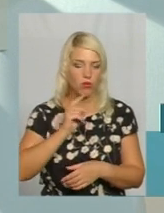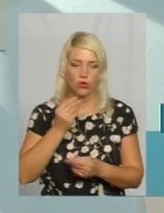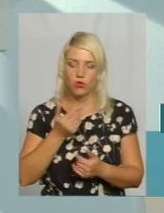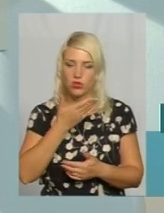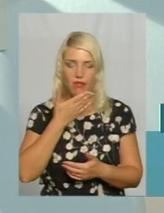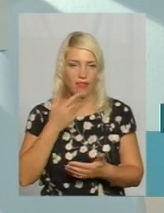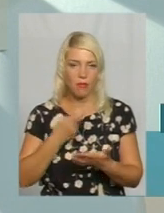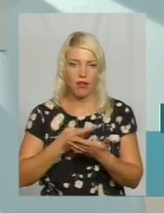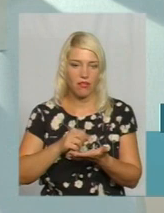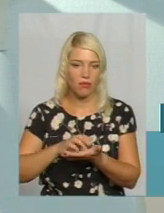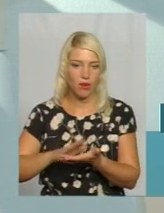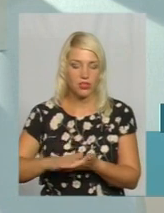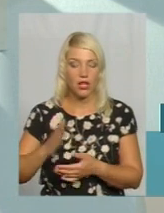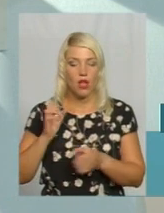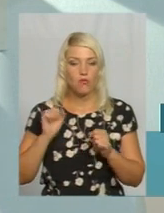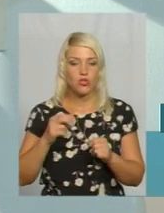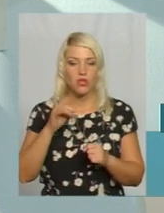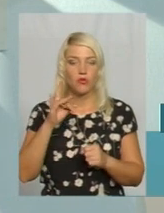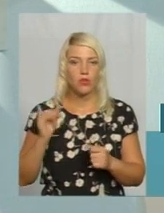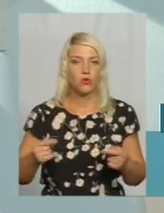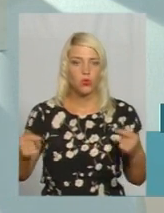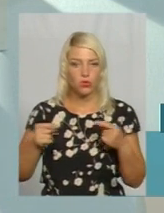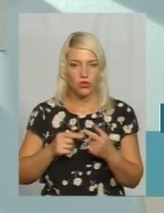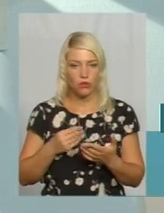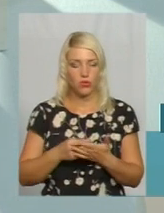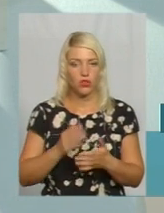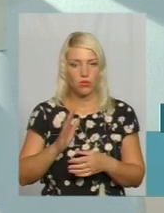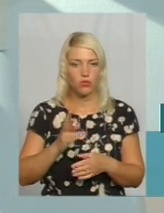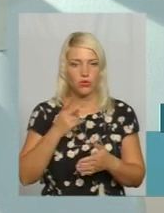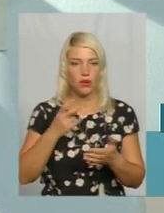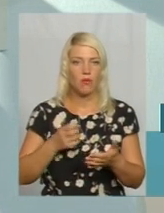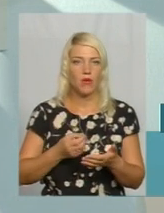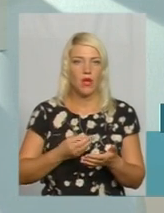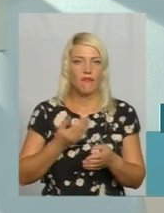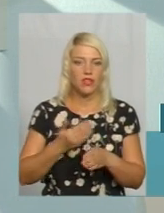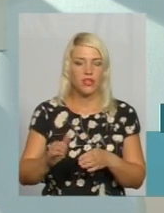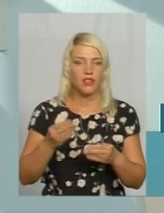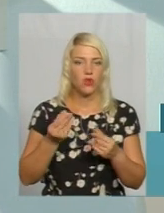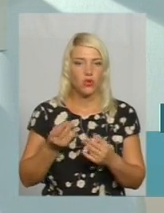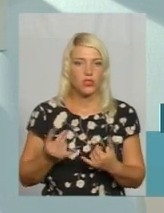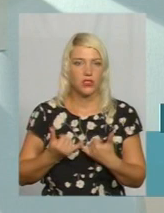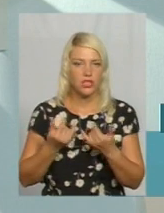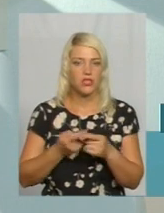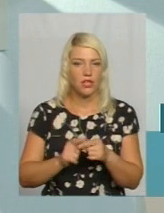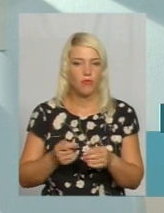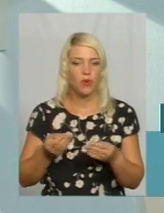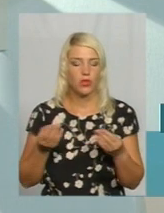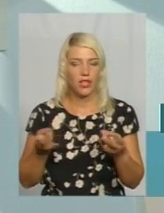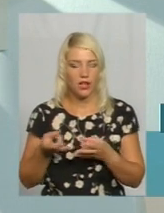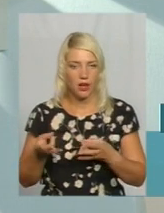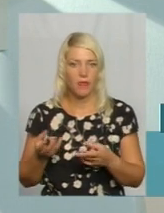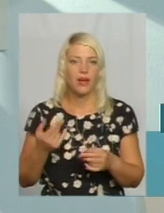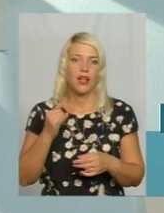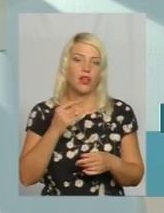Можливо, при уточненнях бюджету будуть передбачені кошти на ці потреби. Але, принаймні, з губернатором ми про це поговорили.